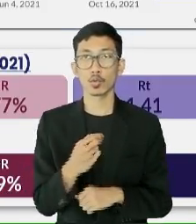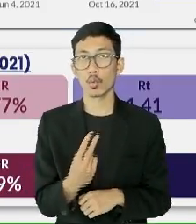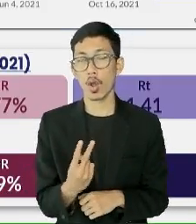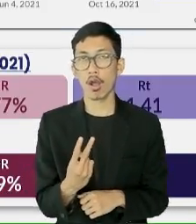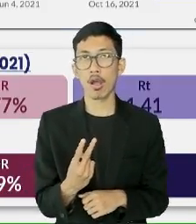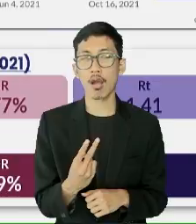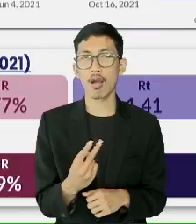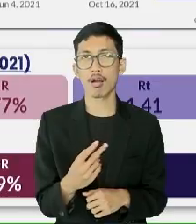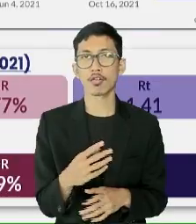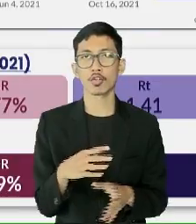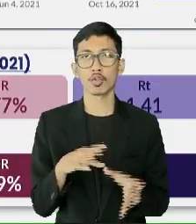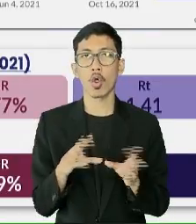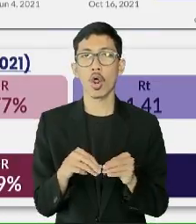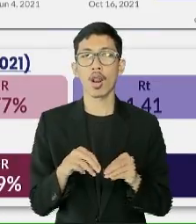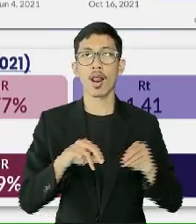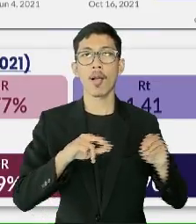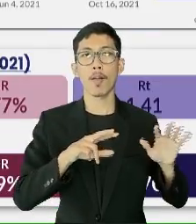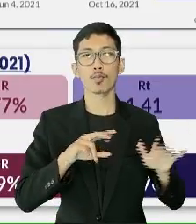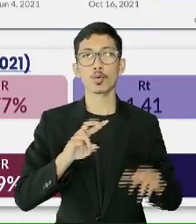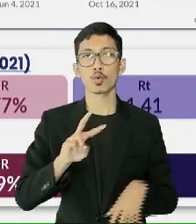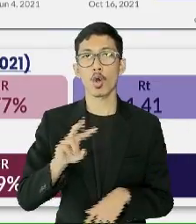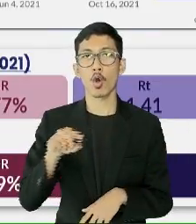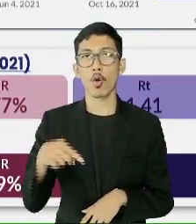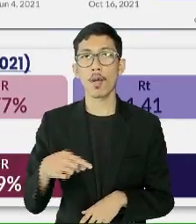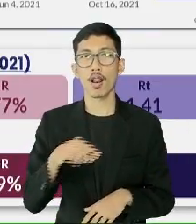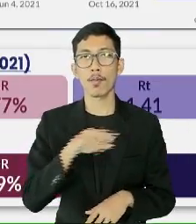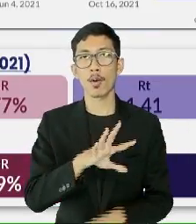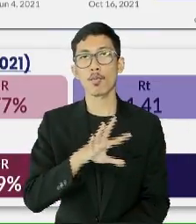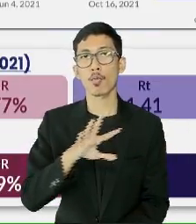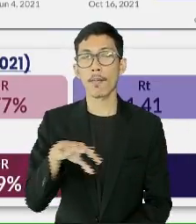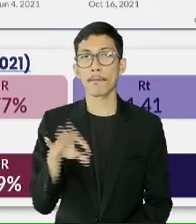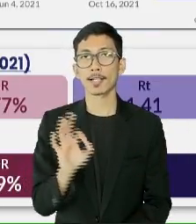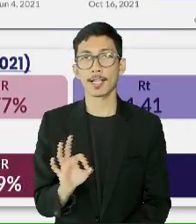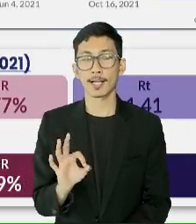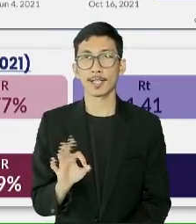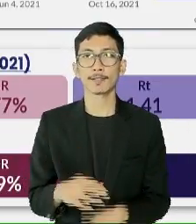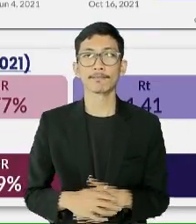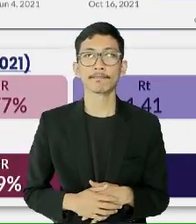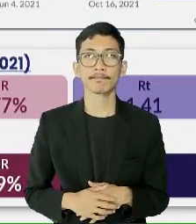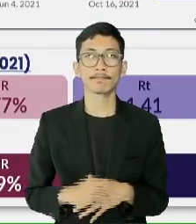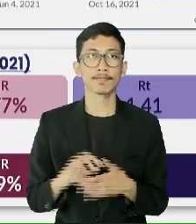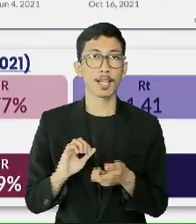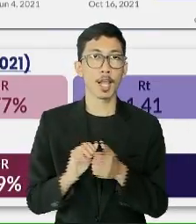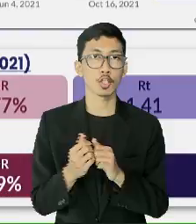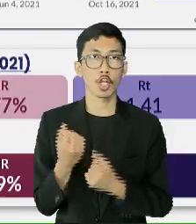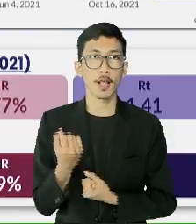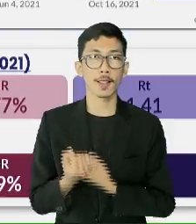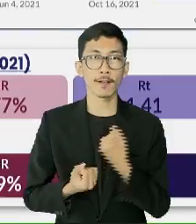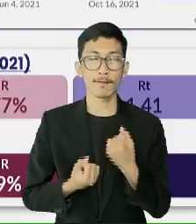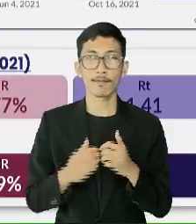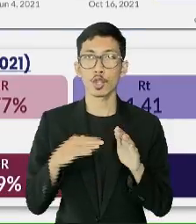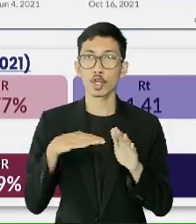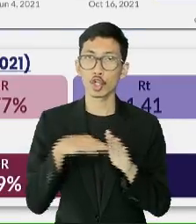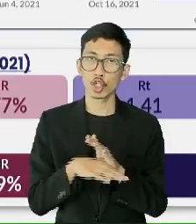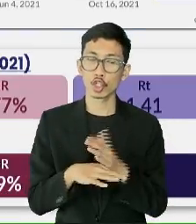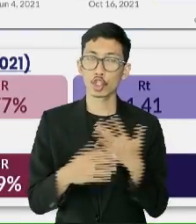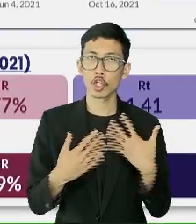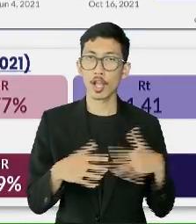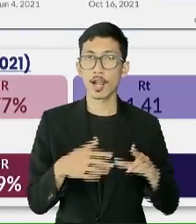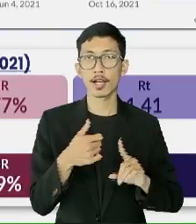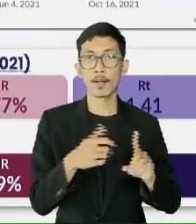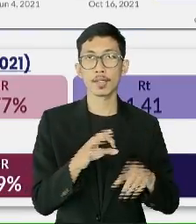sebesar 82,55 persen. Kasus aktif telah turun hingga mencapai 16